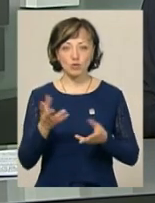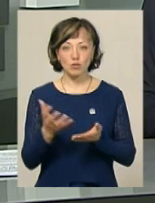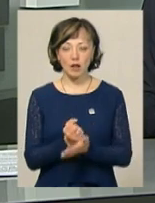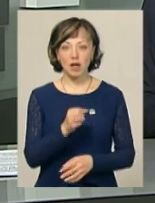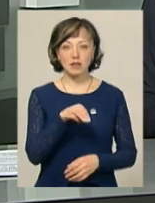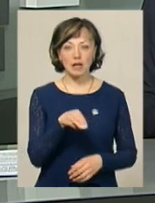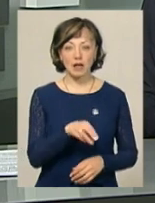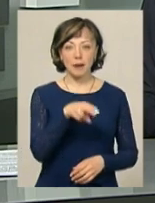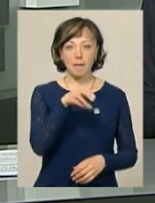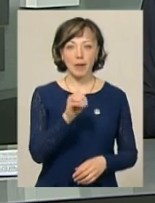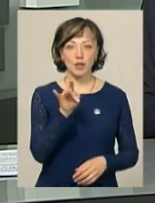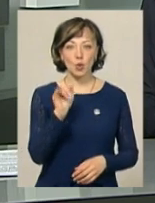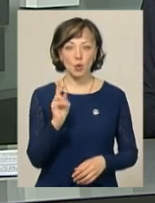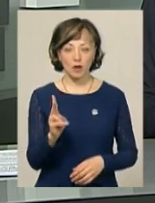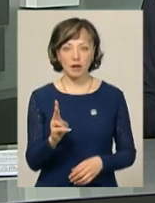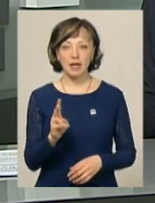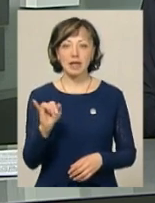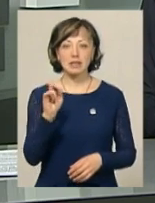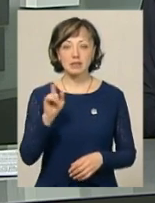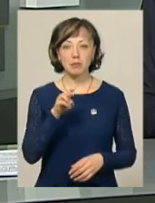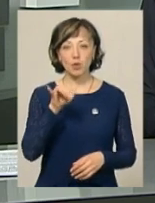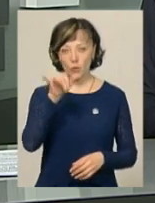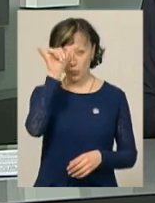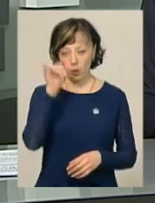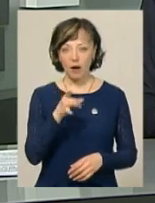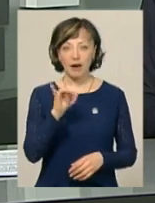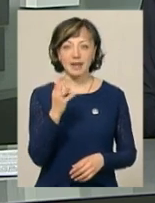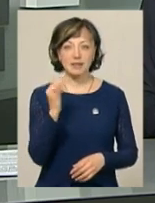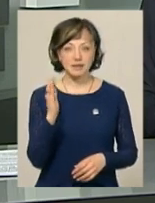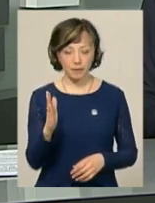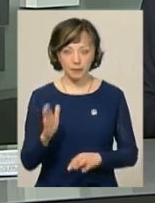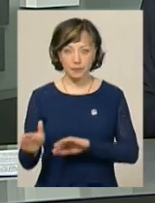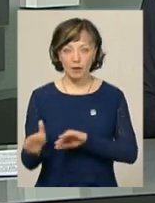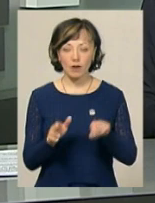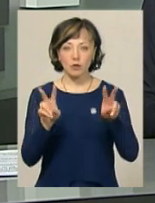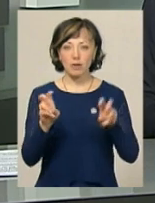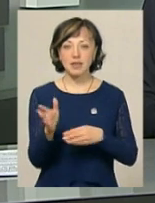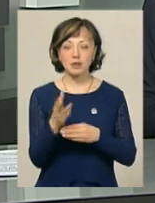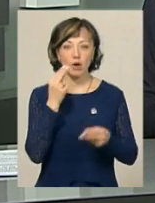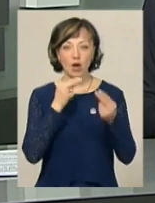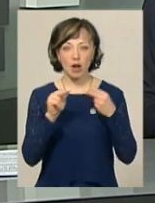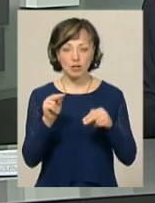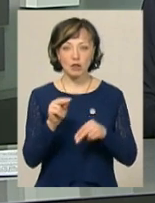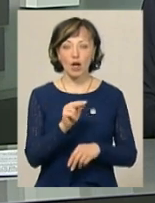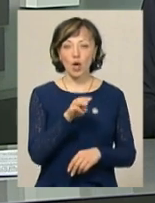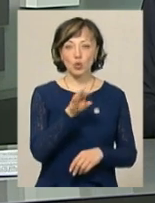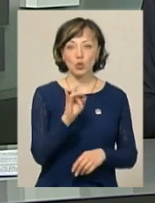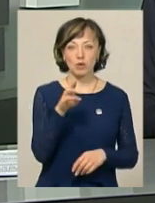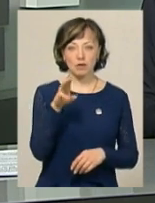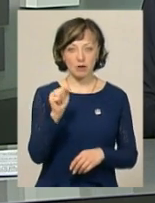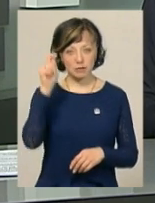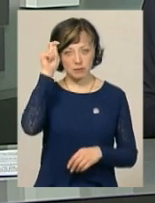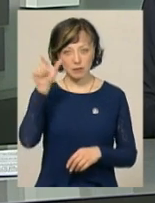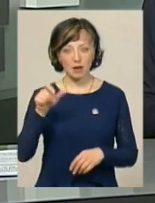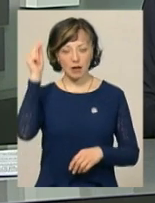здобула Тетяна Петрук із Грицівського вищого професійного училища номер 38. У номінації «Риба» кращим названо Богдана Турта, учня